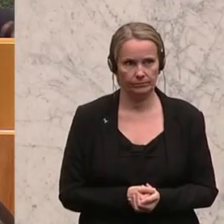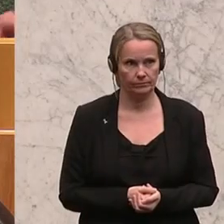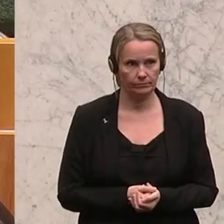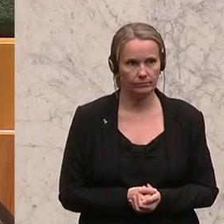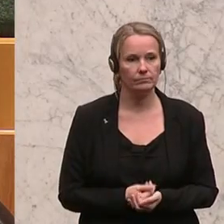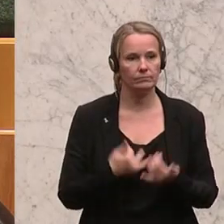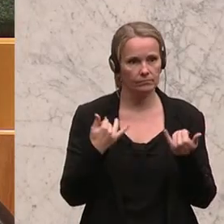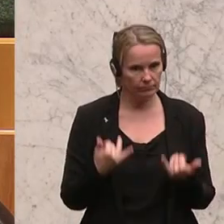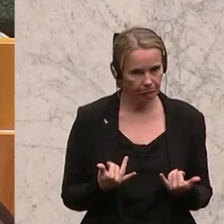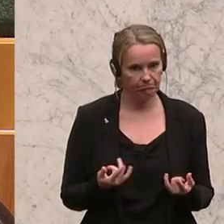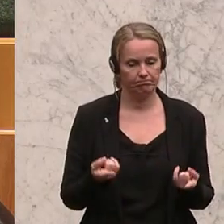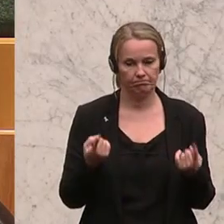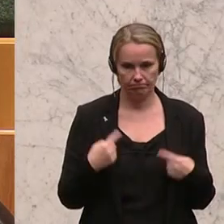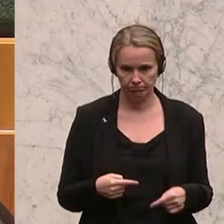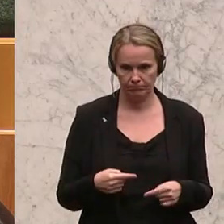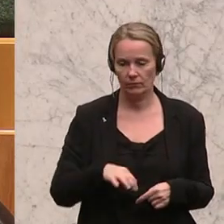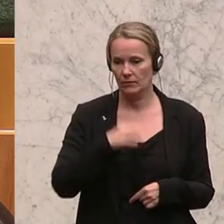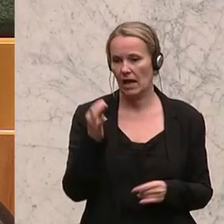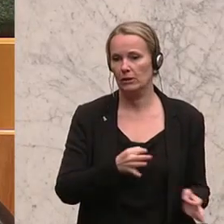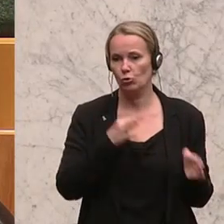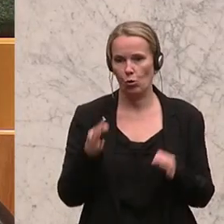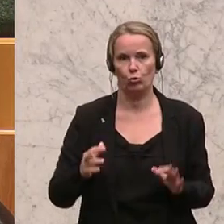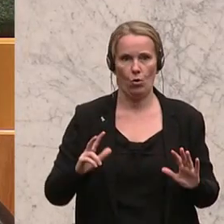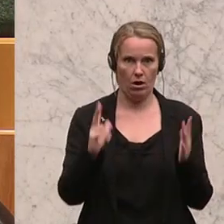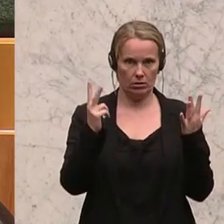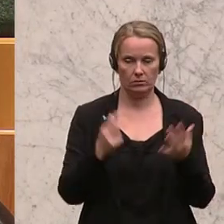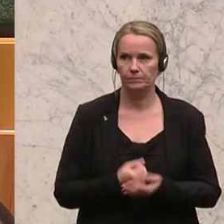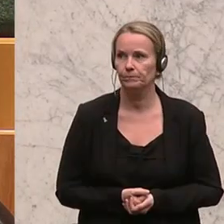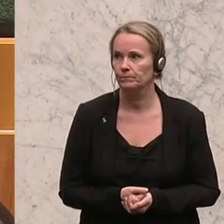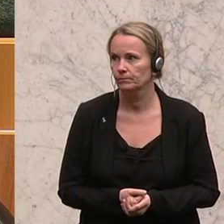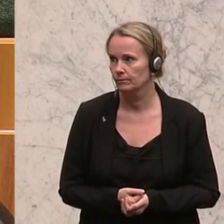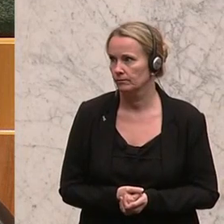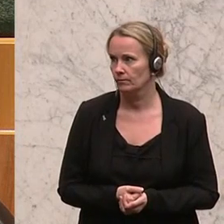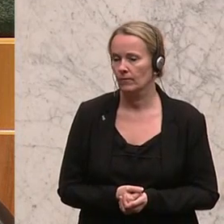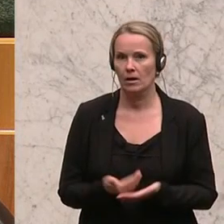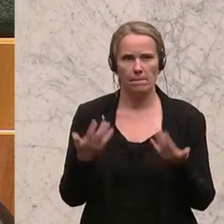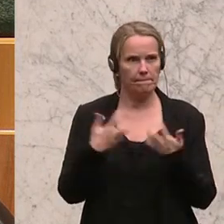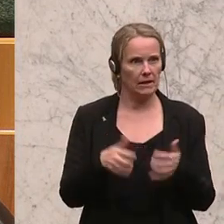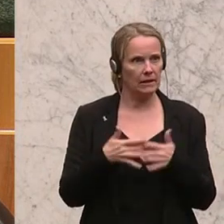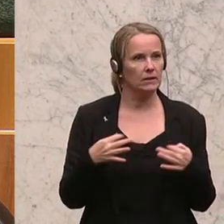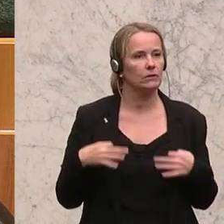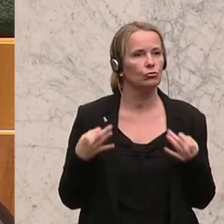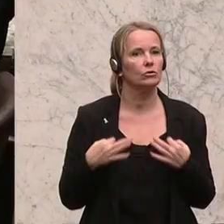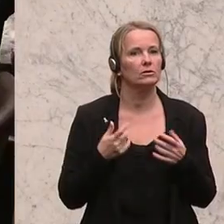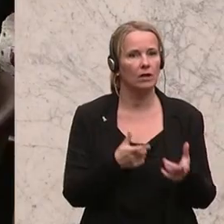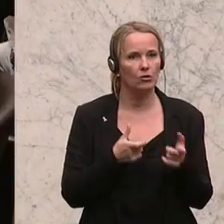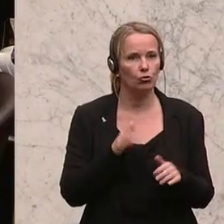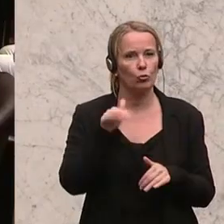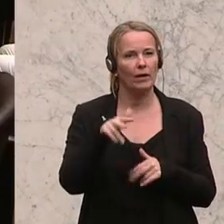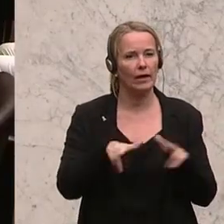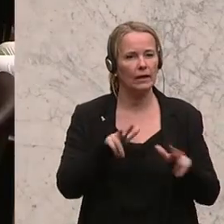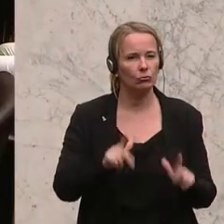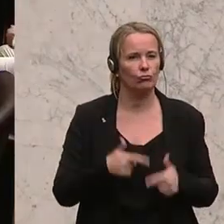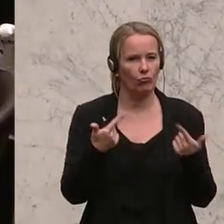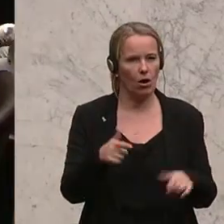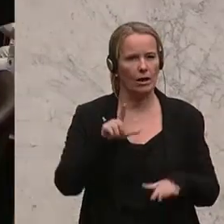Wir gelangen nun zum achten Punkt der Tagesordnung. Weiter geht es mit einem Bericht des Gesundheitsausschusses über Änderungen des Tuberkulose